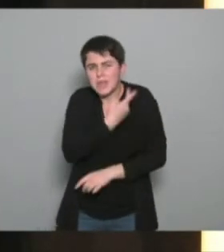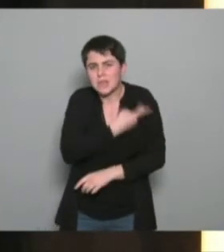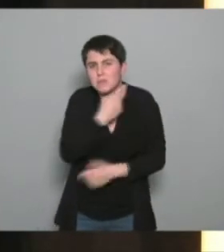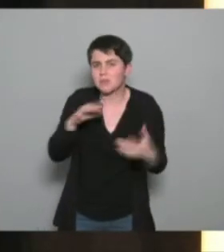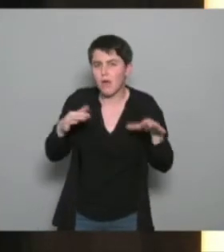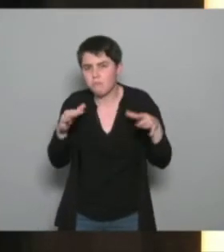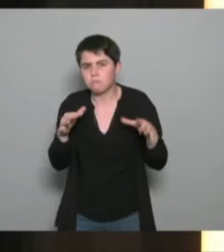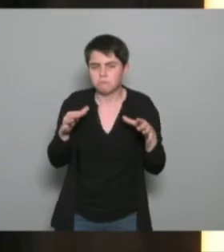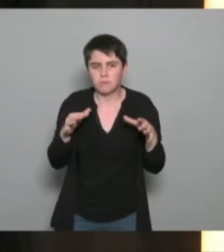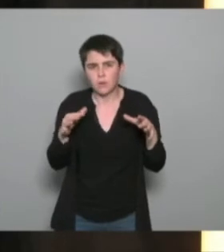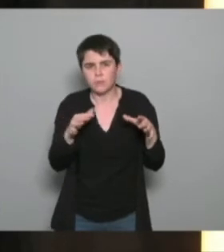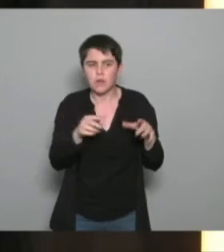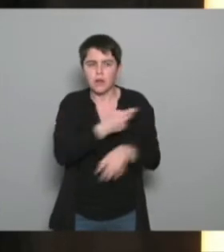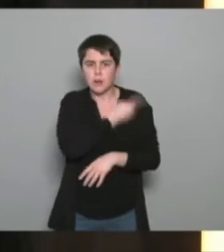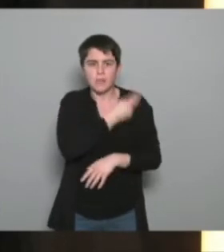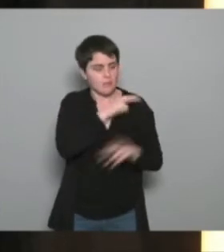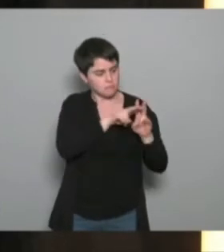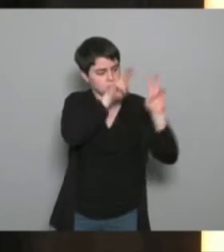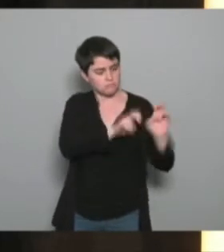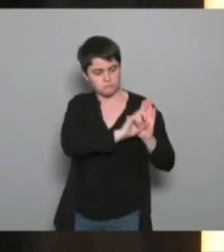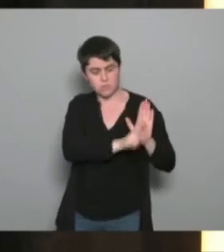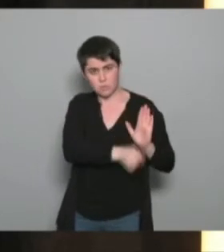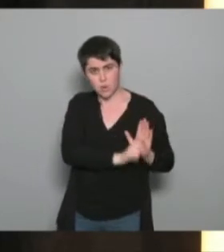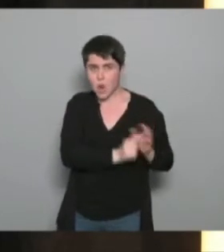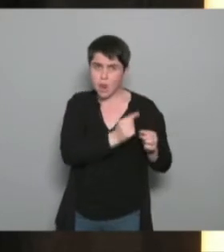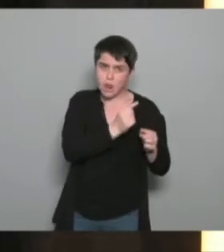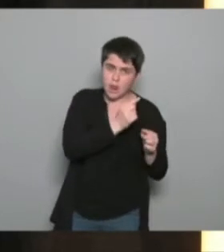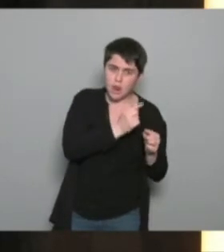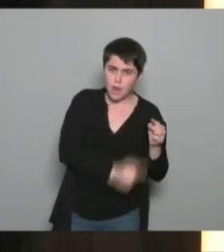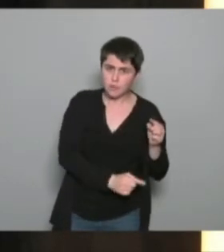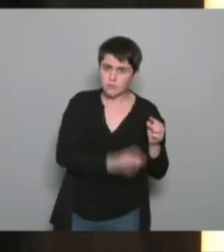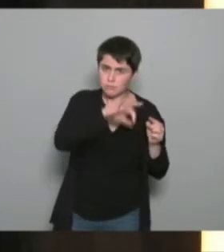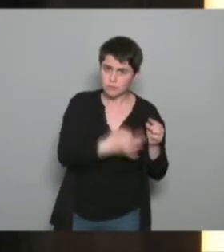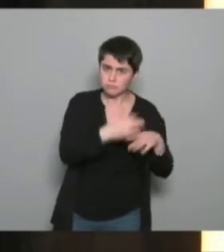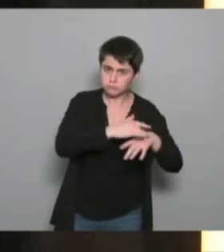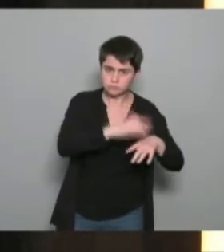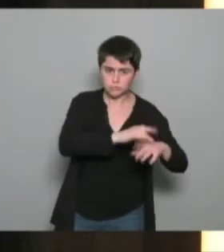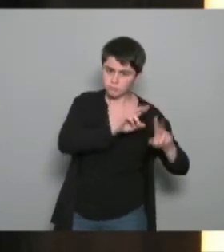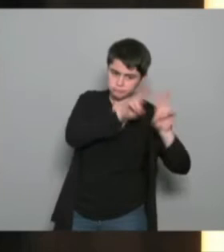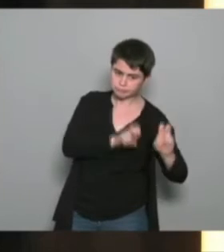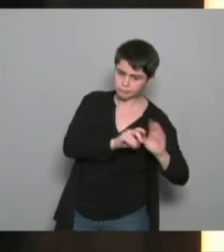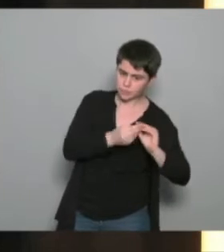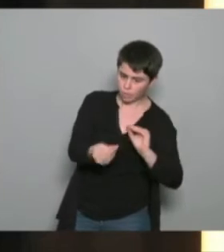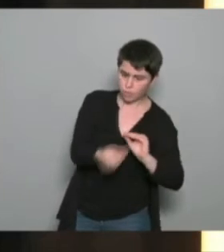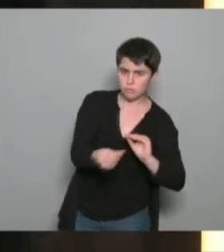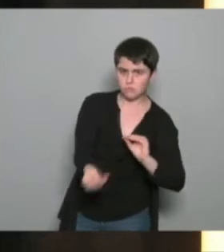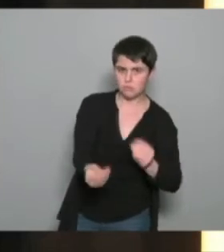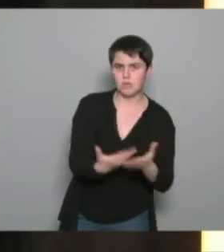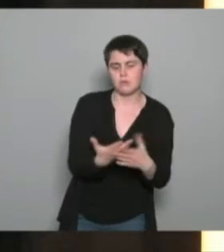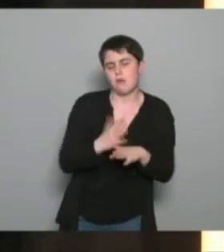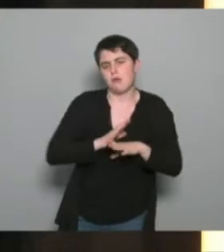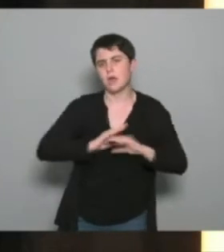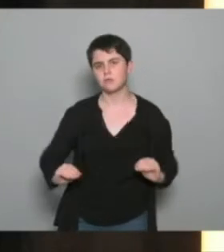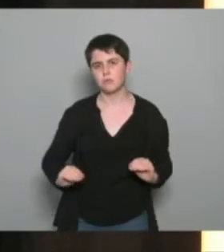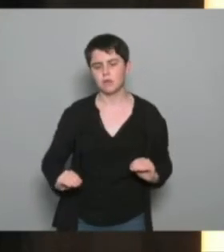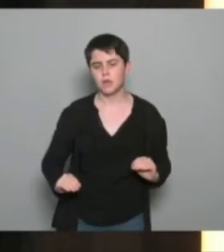potentiellement prescripteurs sur Caen et sur les environs prescrit donc donc c'est rassurant et du coup